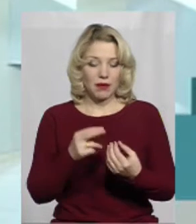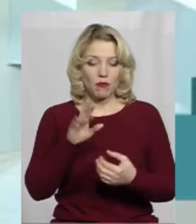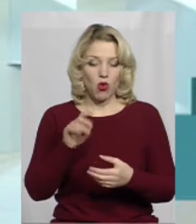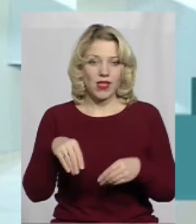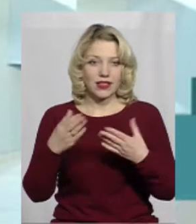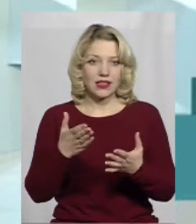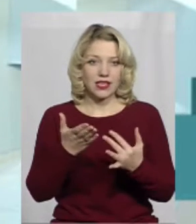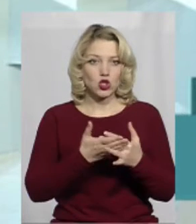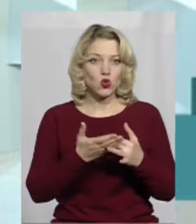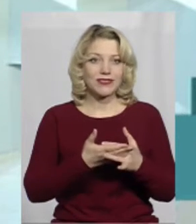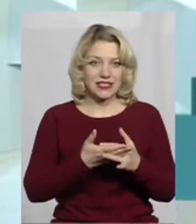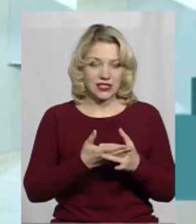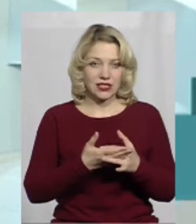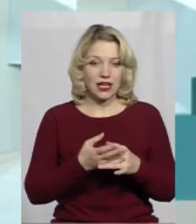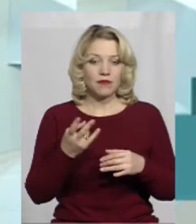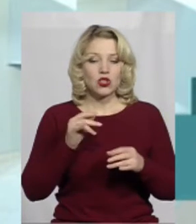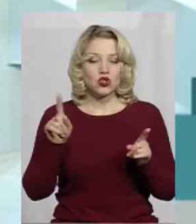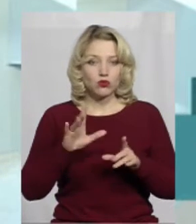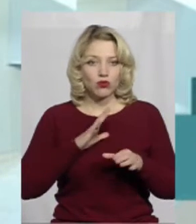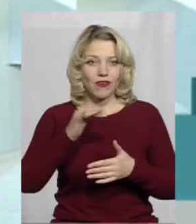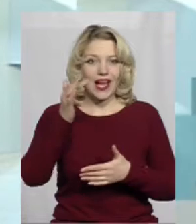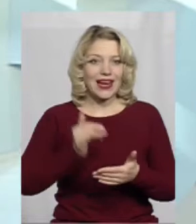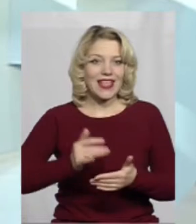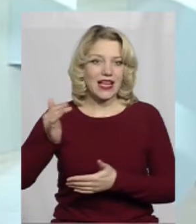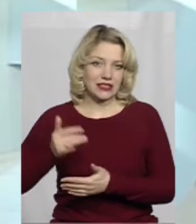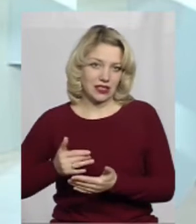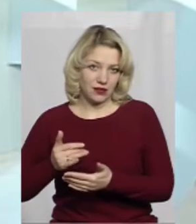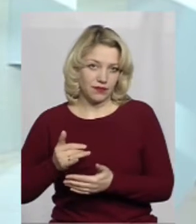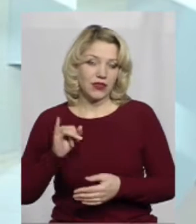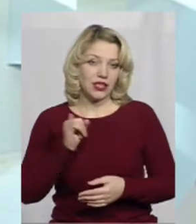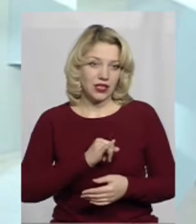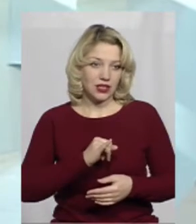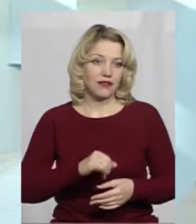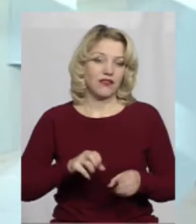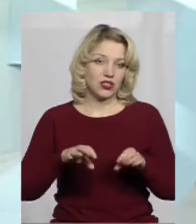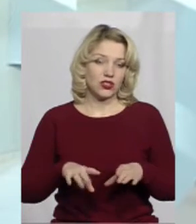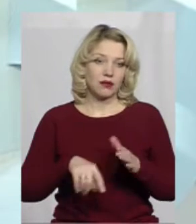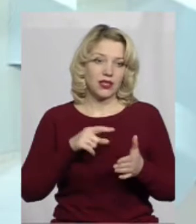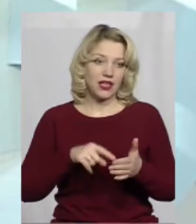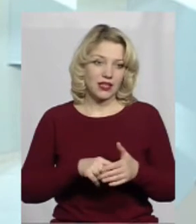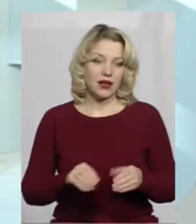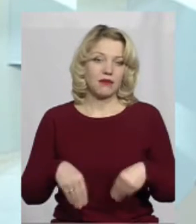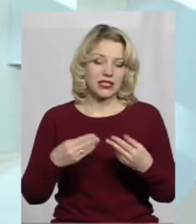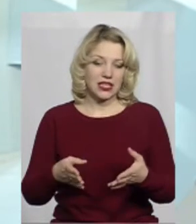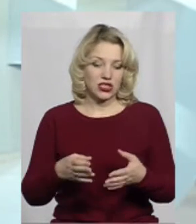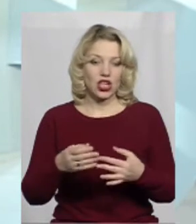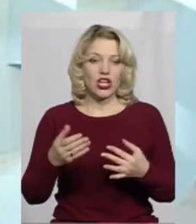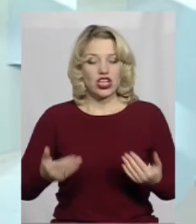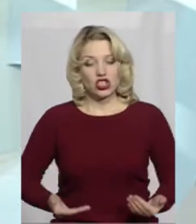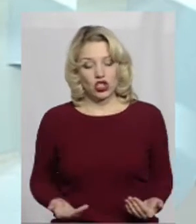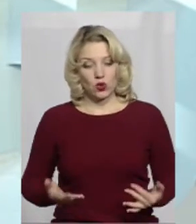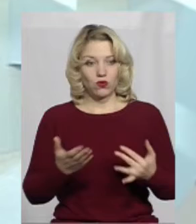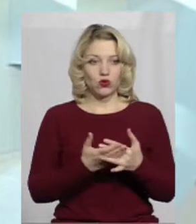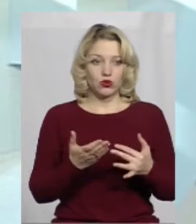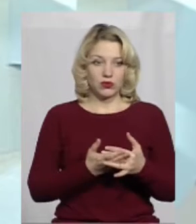субсидії, скласти відповідний реєстр і, скажімо так, вирішити питання, призначити житлову субсидію, або